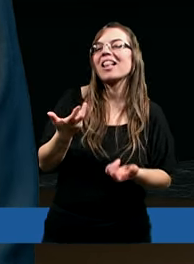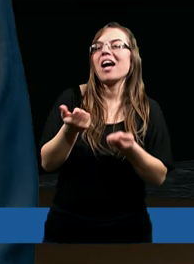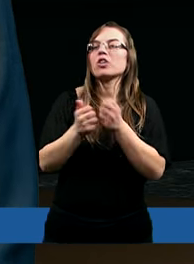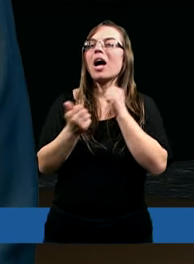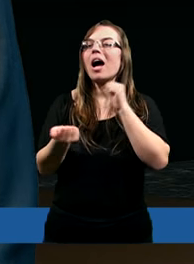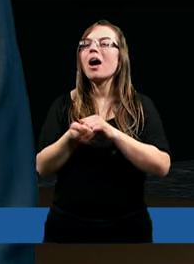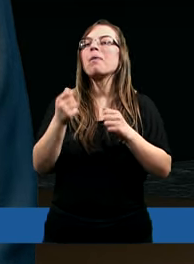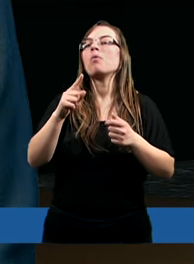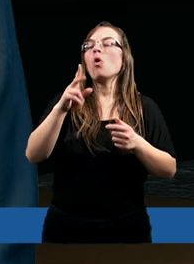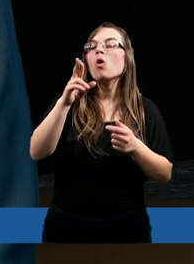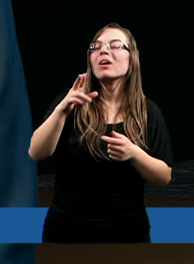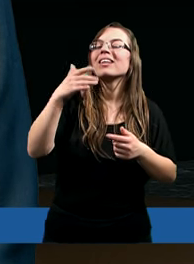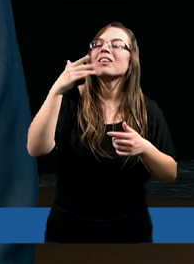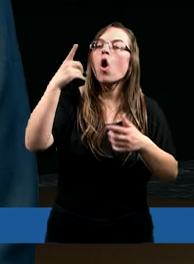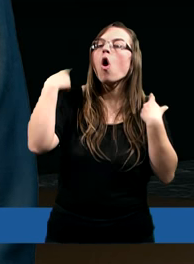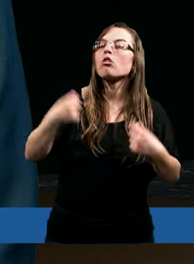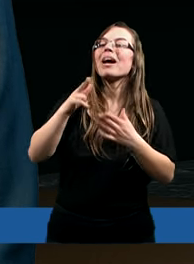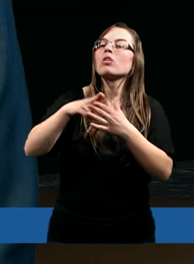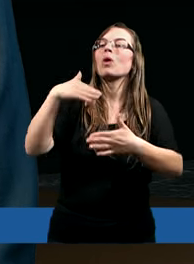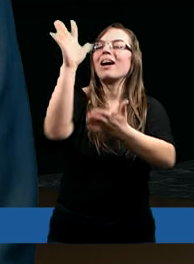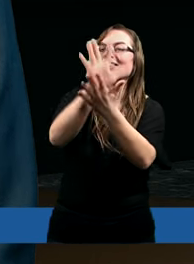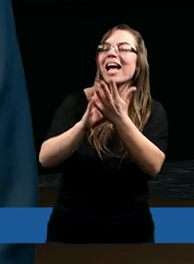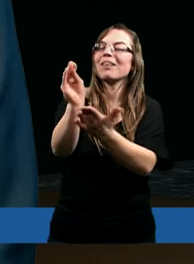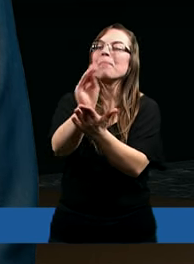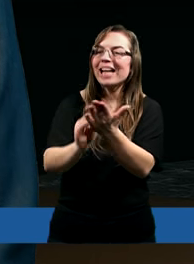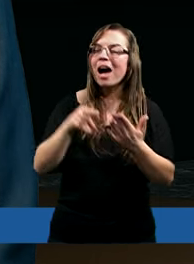który redagował cały tekst,